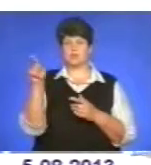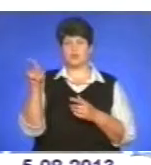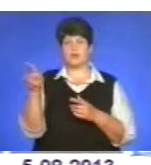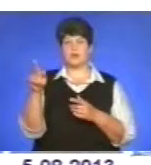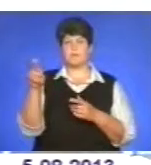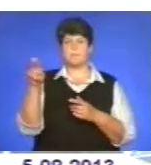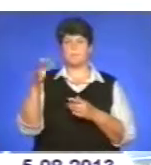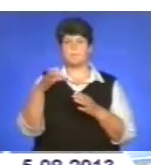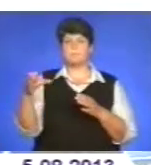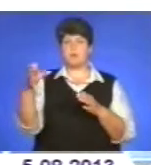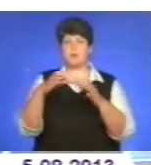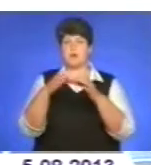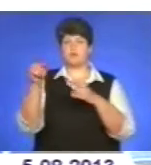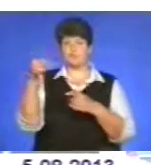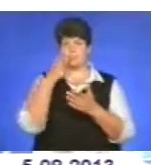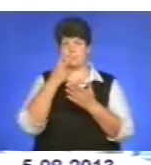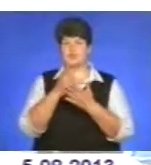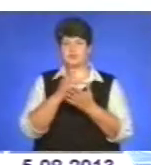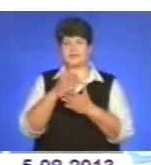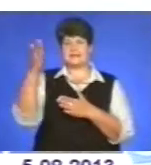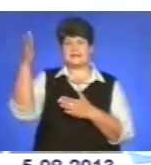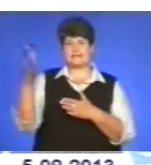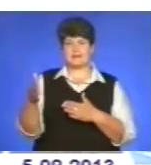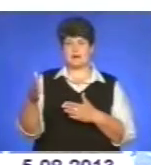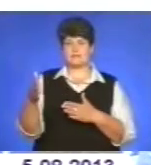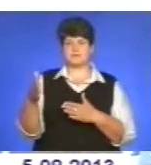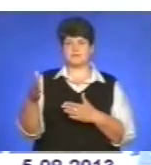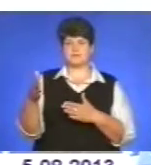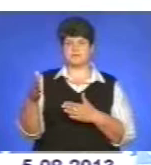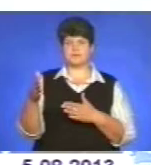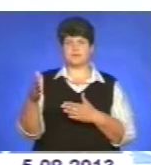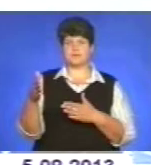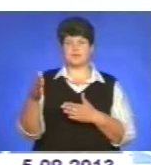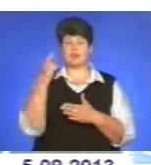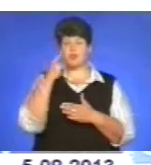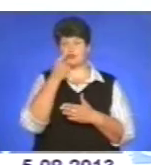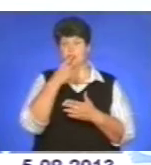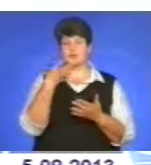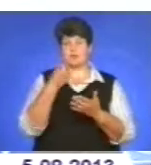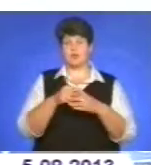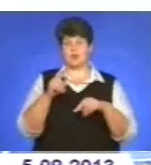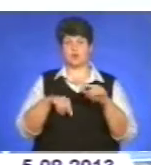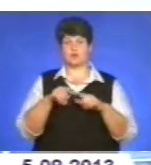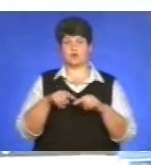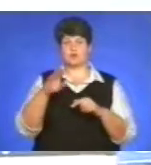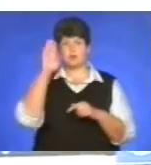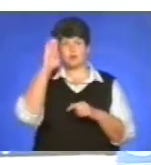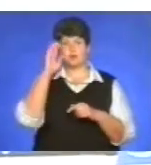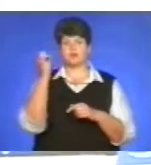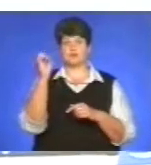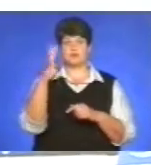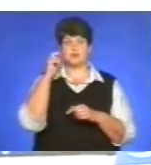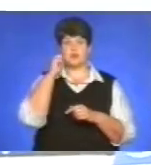а там бачите, є стіна. І от на очах у своєї родини хлопчина 14